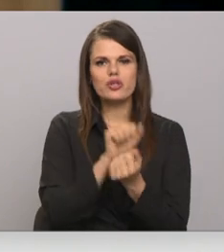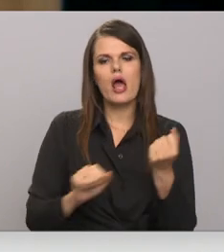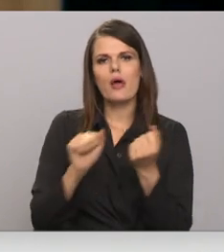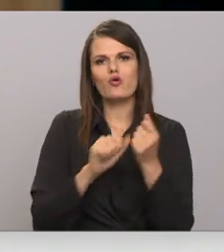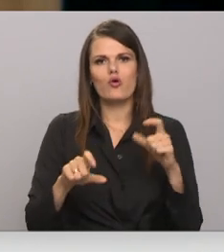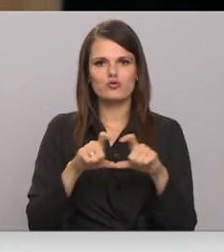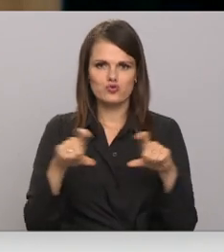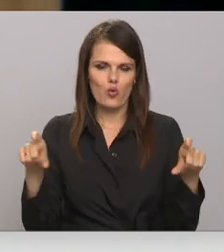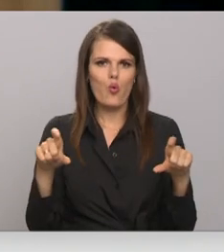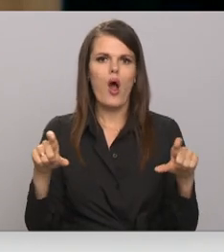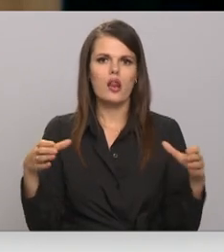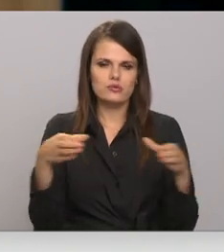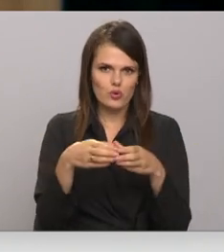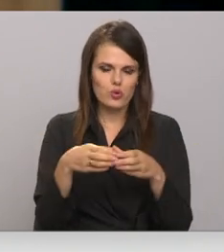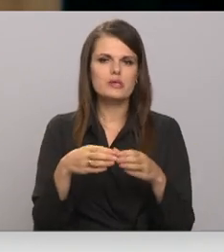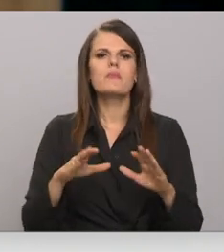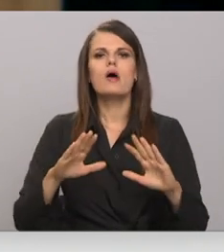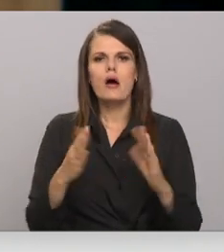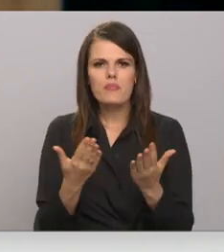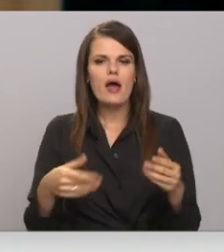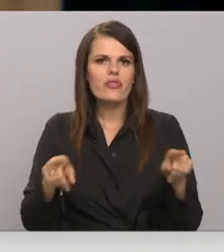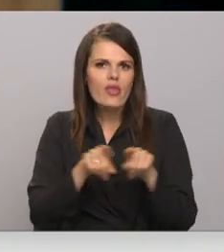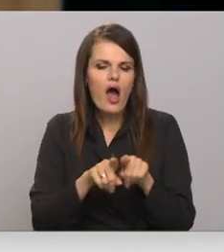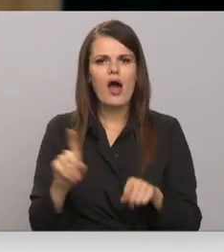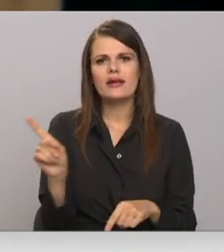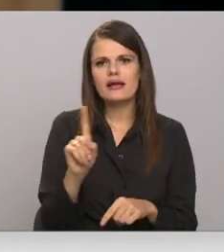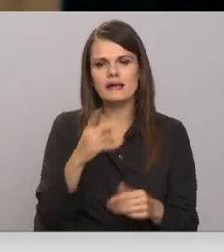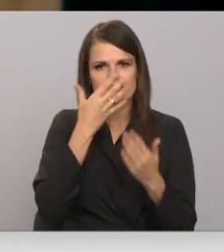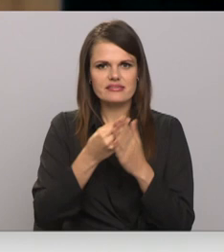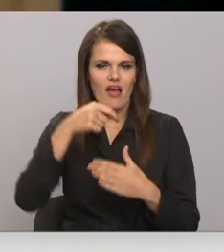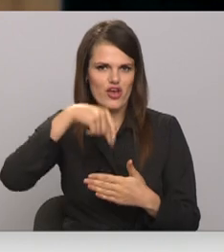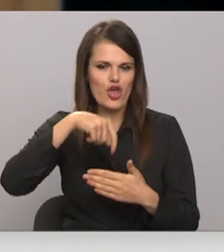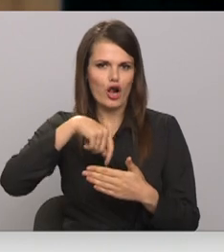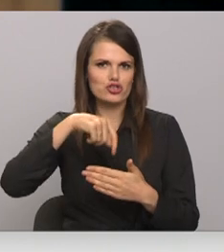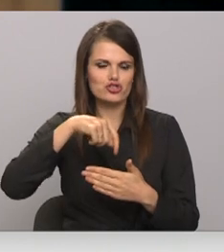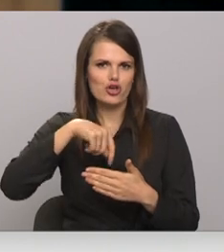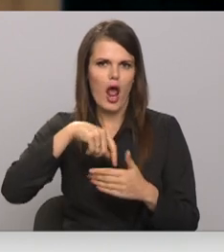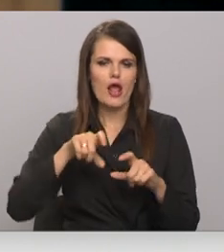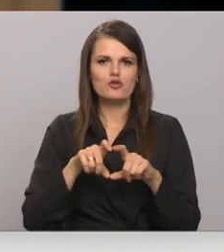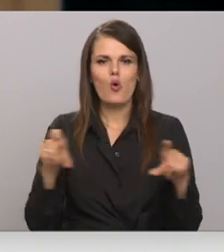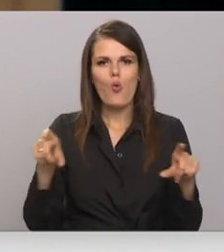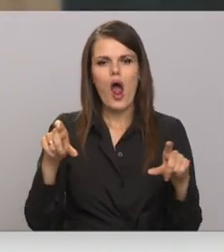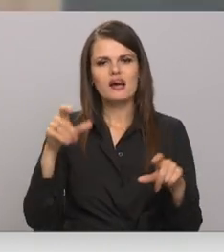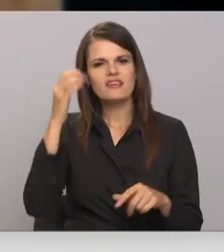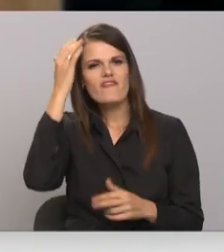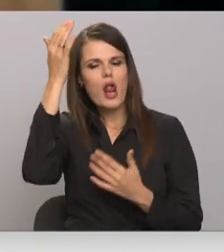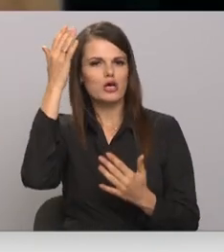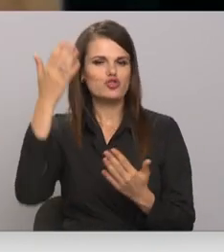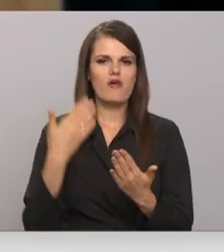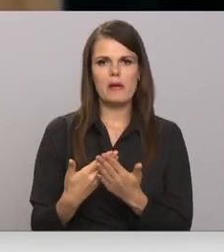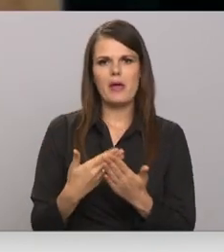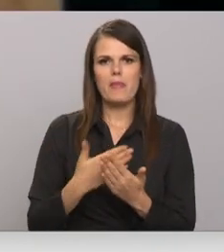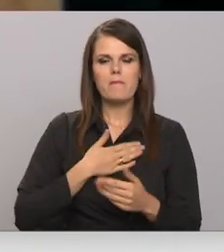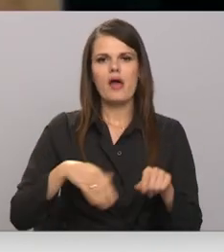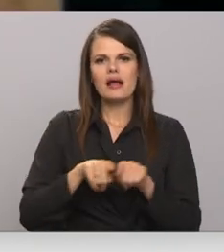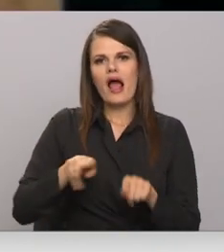kustībai, bet arī ir sava iekšē filozofija. Piemēram, man ka